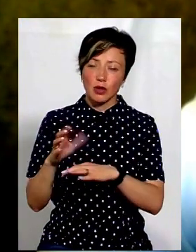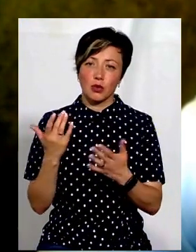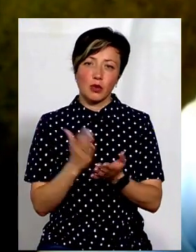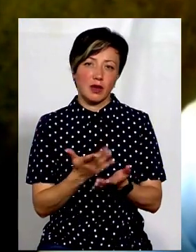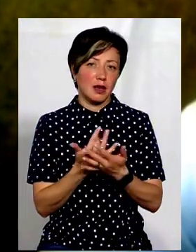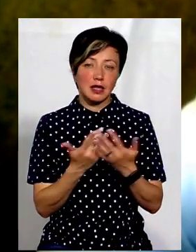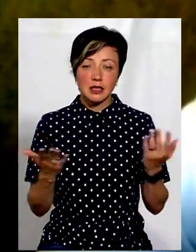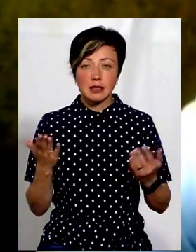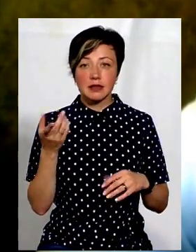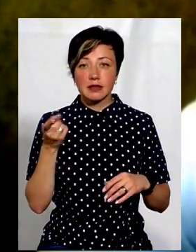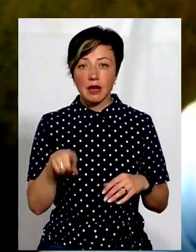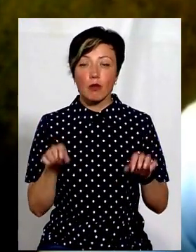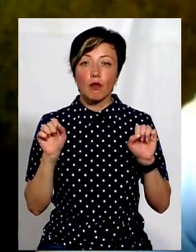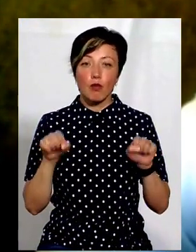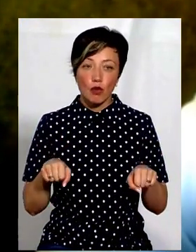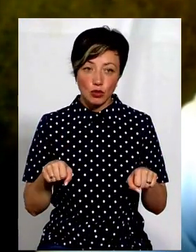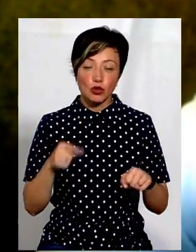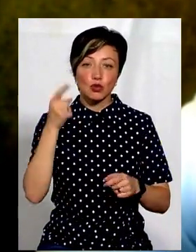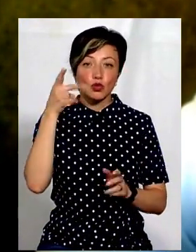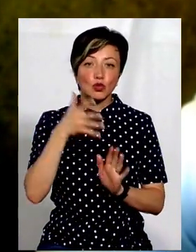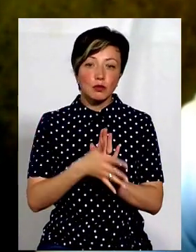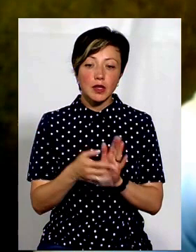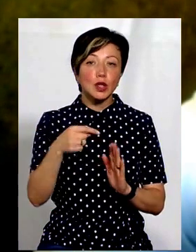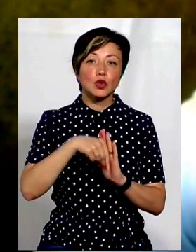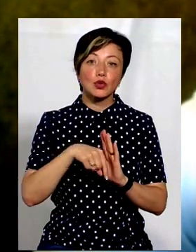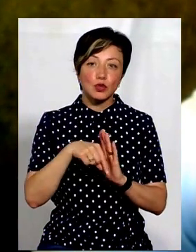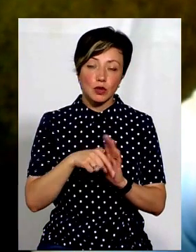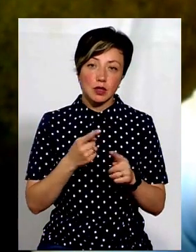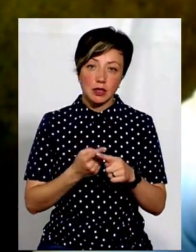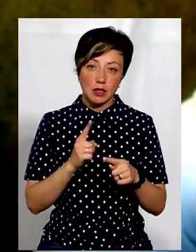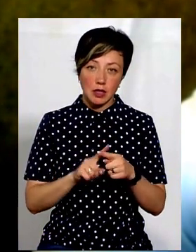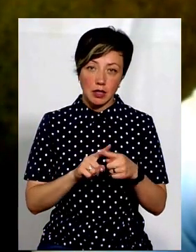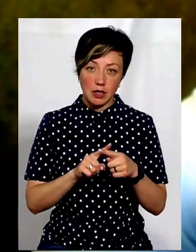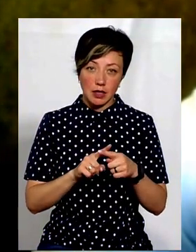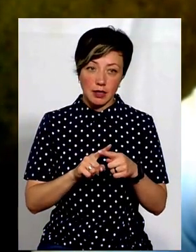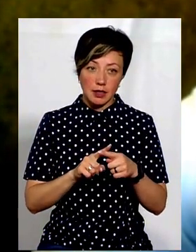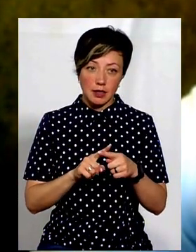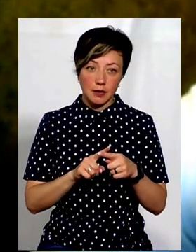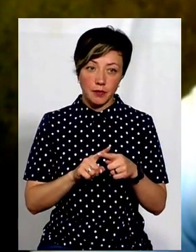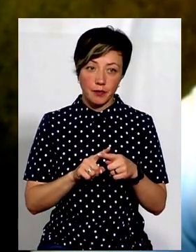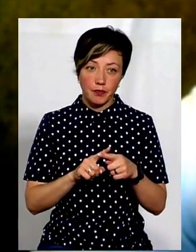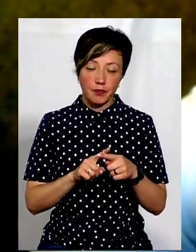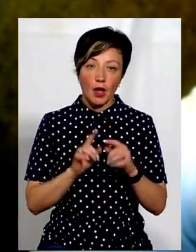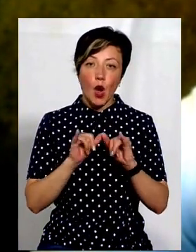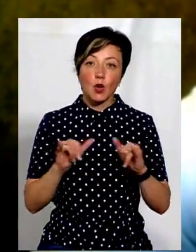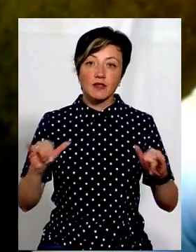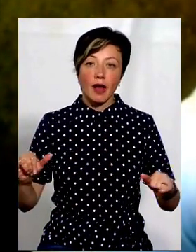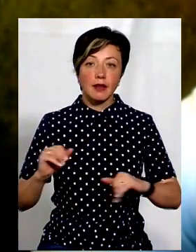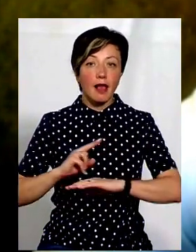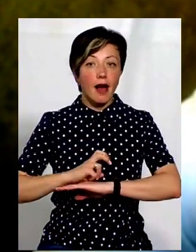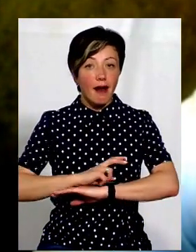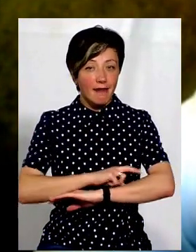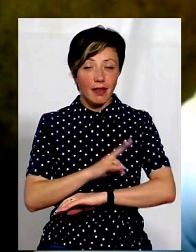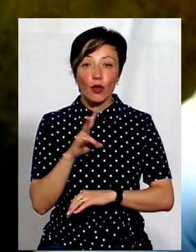де можна, в принципі, зрозуміти суть цієї розведення равликів.